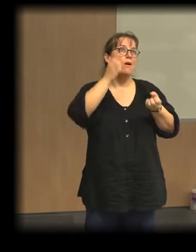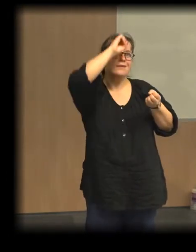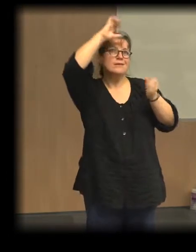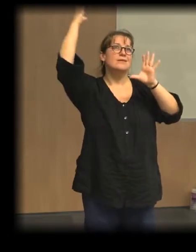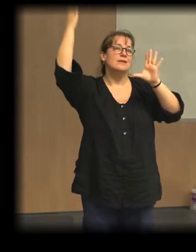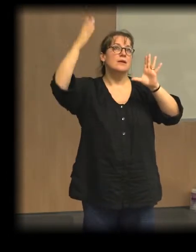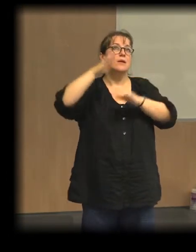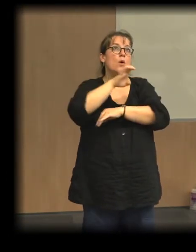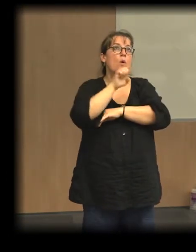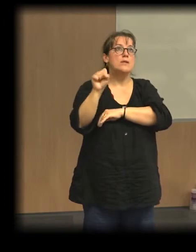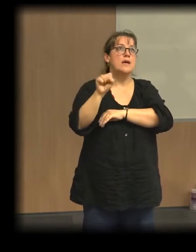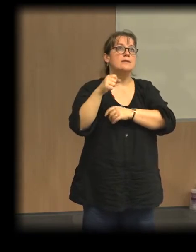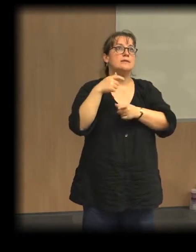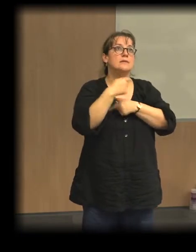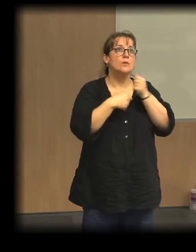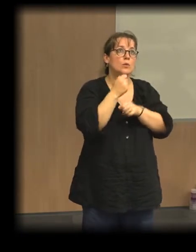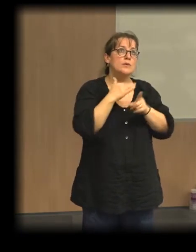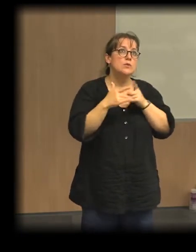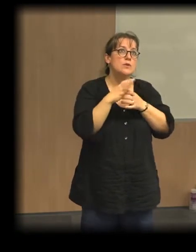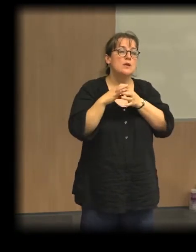l'économie sociale et solidaire